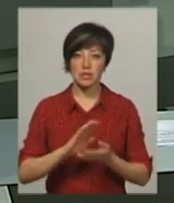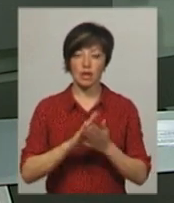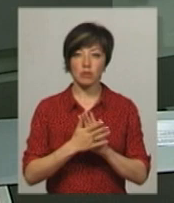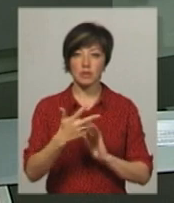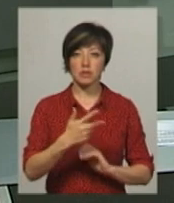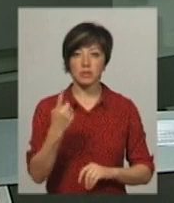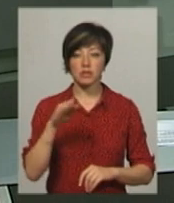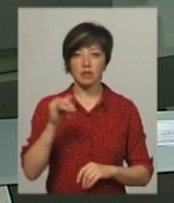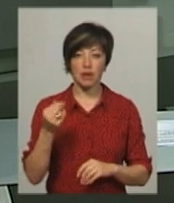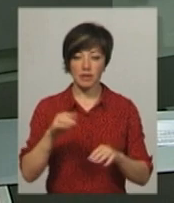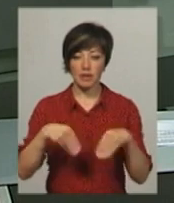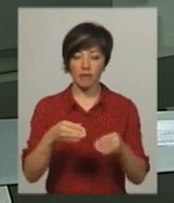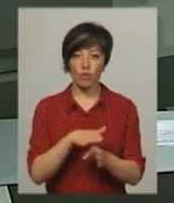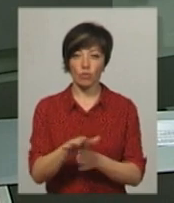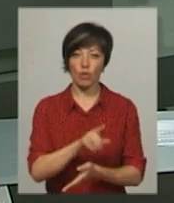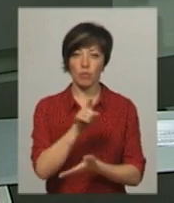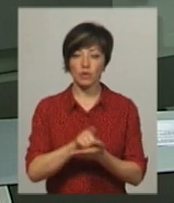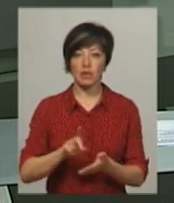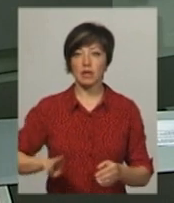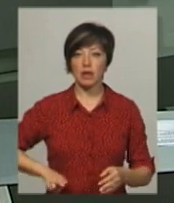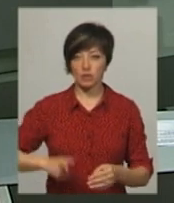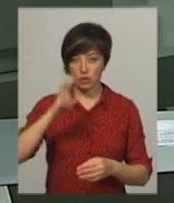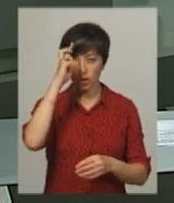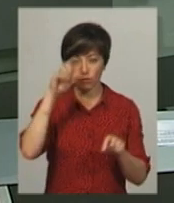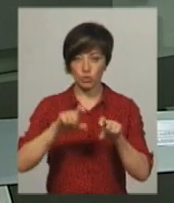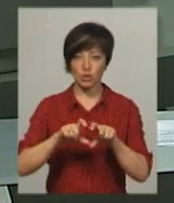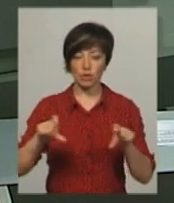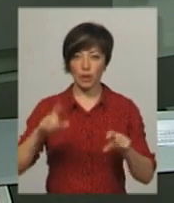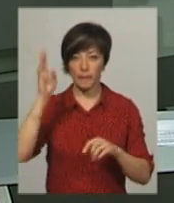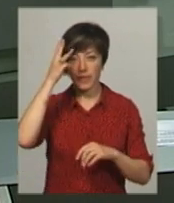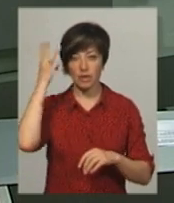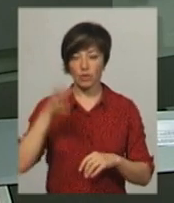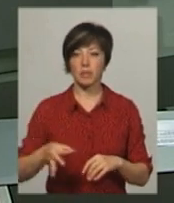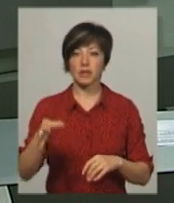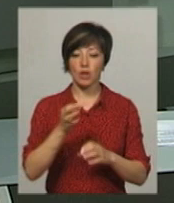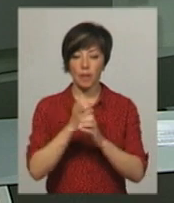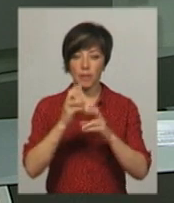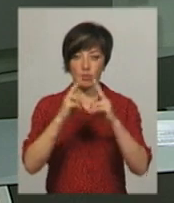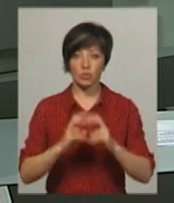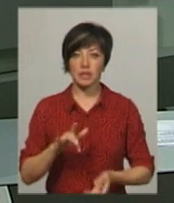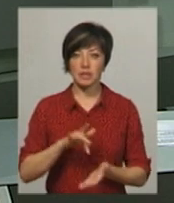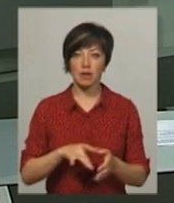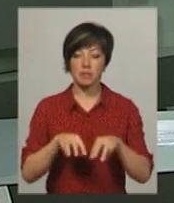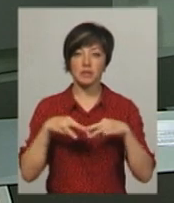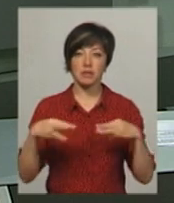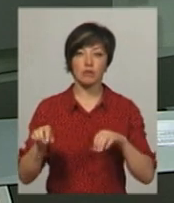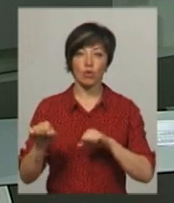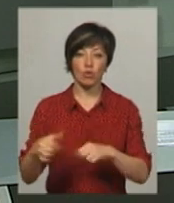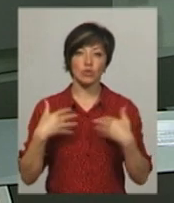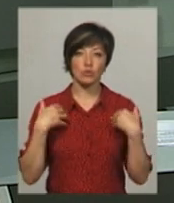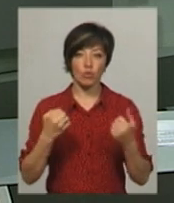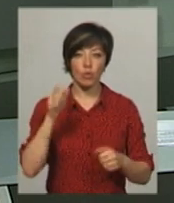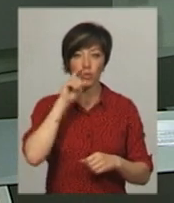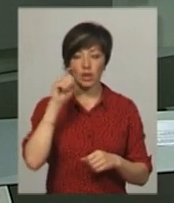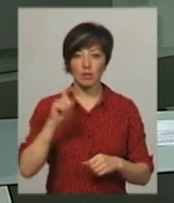31 травня надав виконуючий обов'язки директора державної установи Хмельницький обласний лабораторний центр Міністерства охорони здоров'я